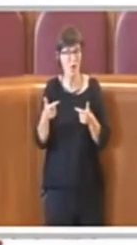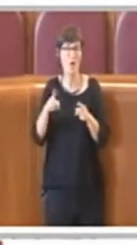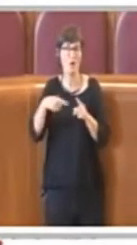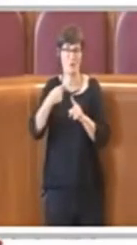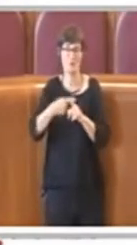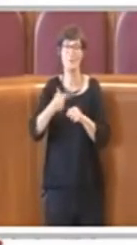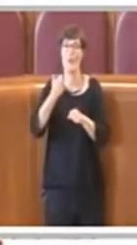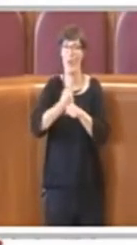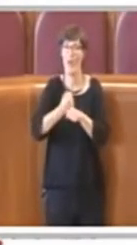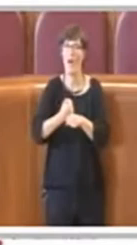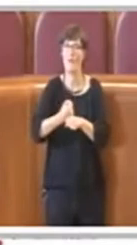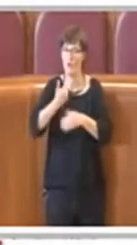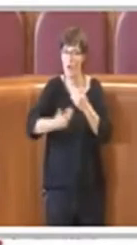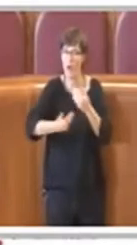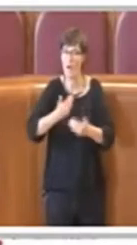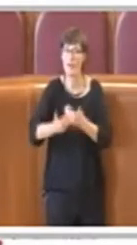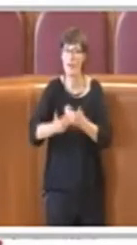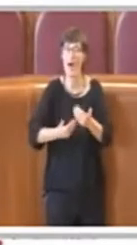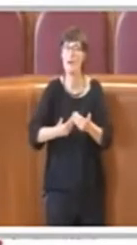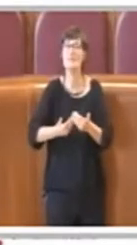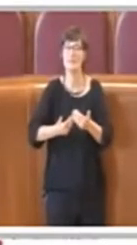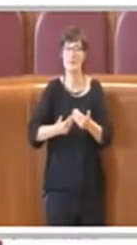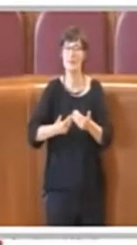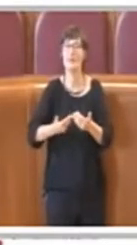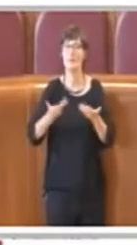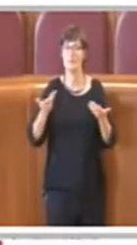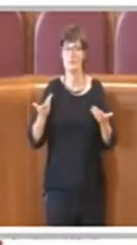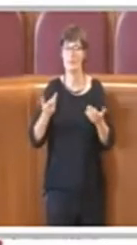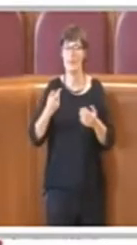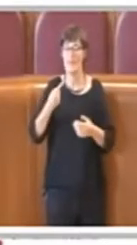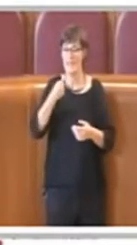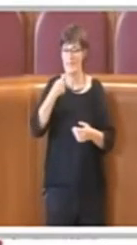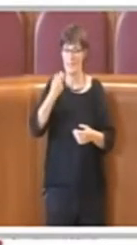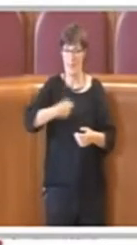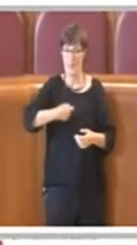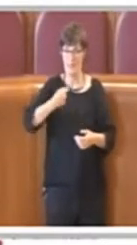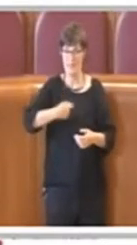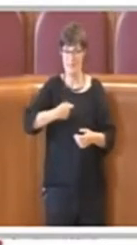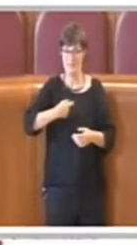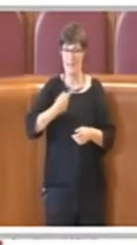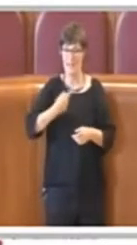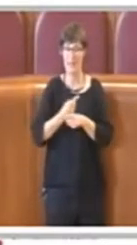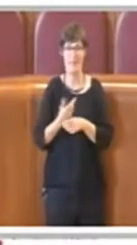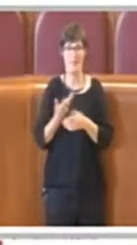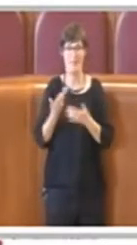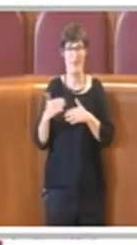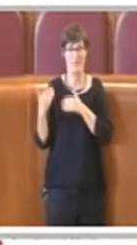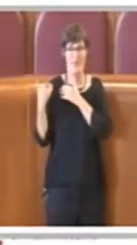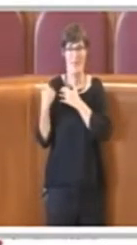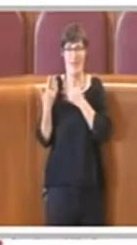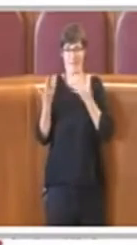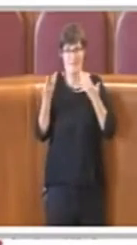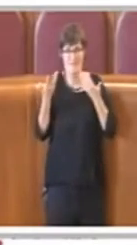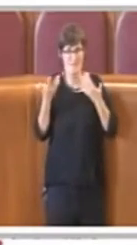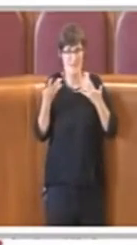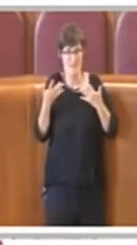il presidente uscente ha la possibilità di entrare di diritto nella commissione esecutiva della